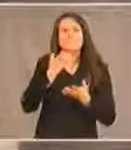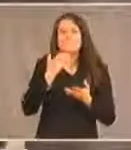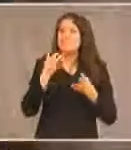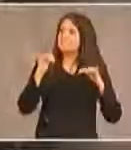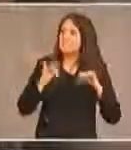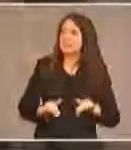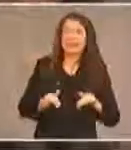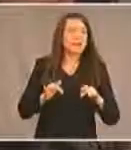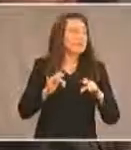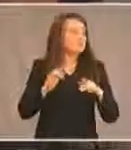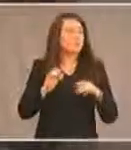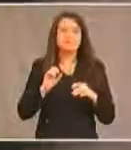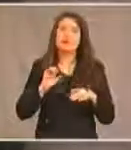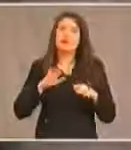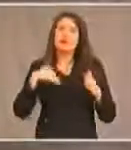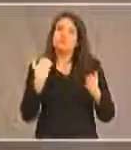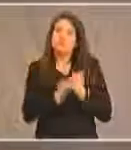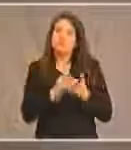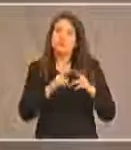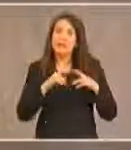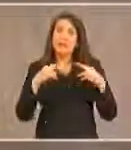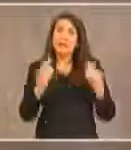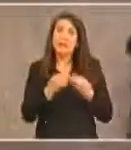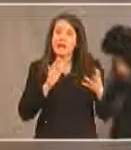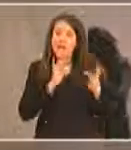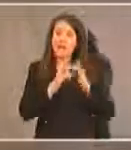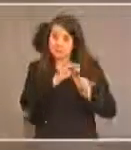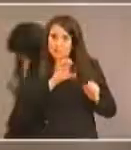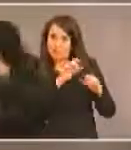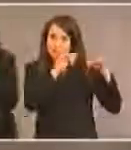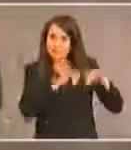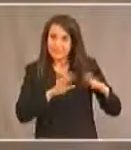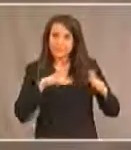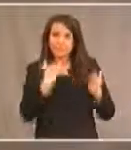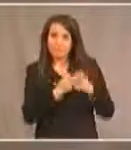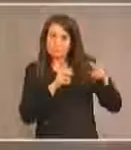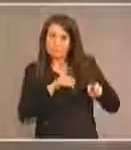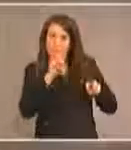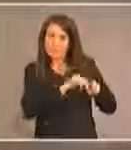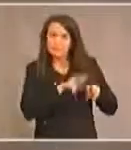webinaire James et voilà maintenant encore une question